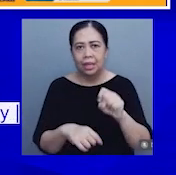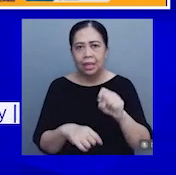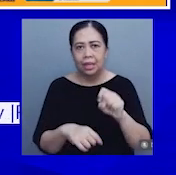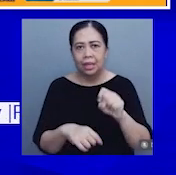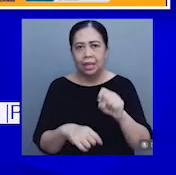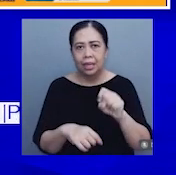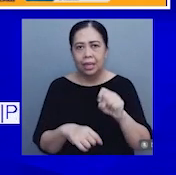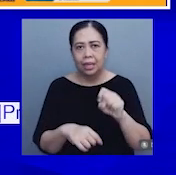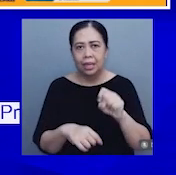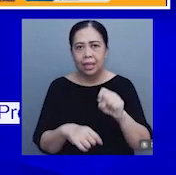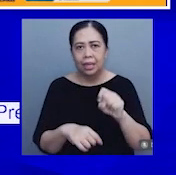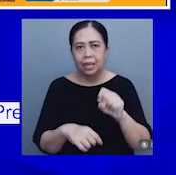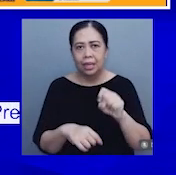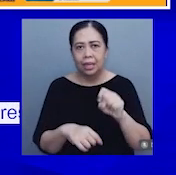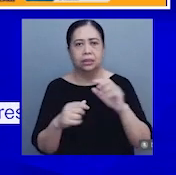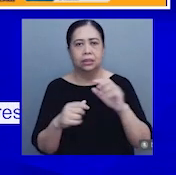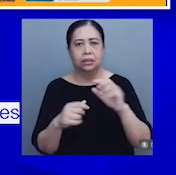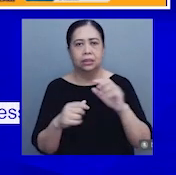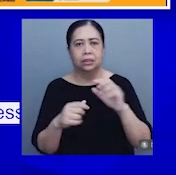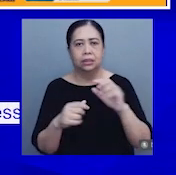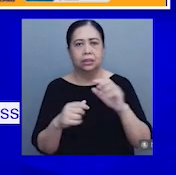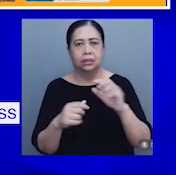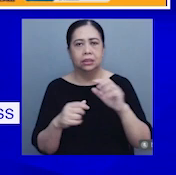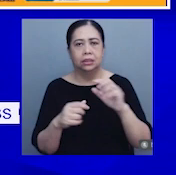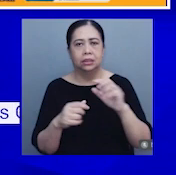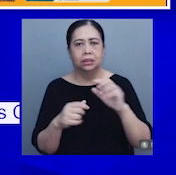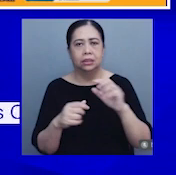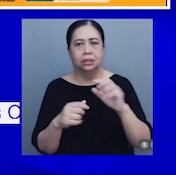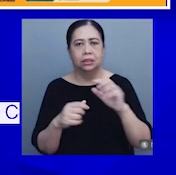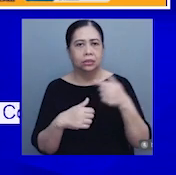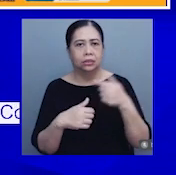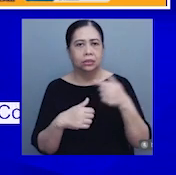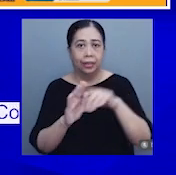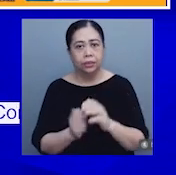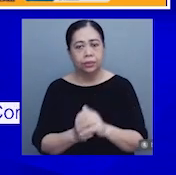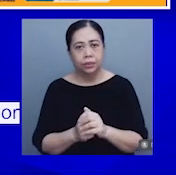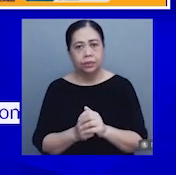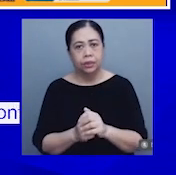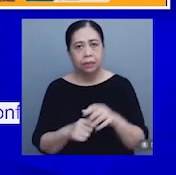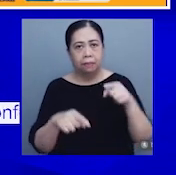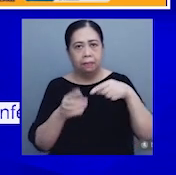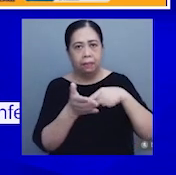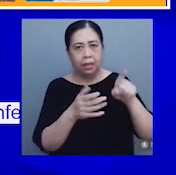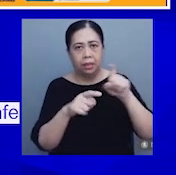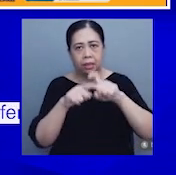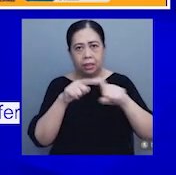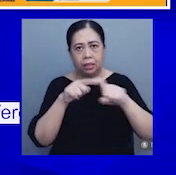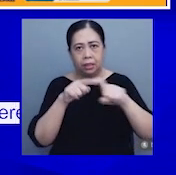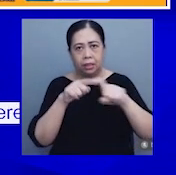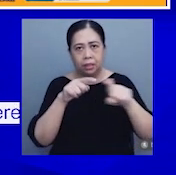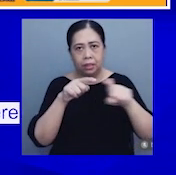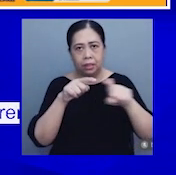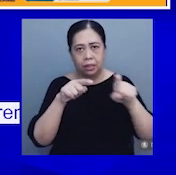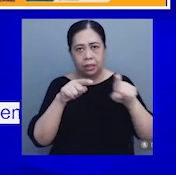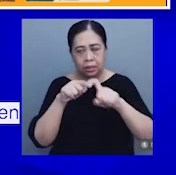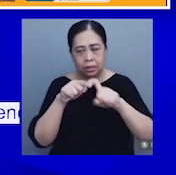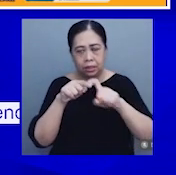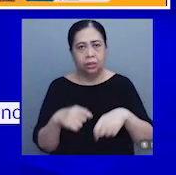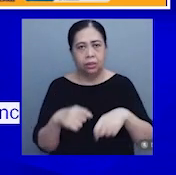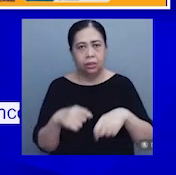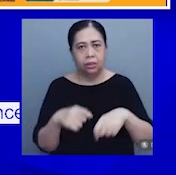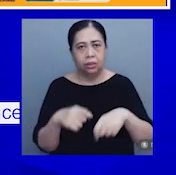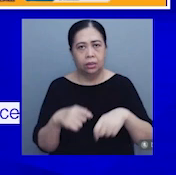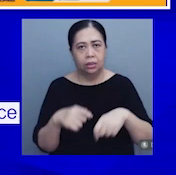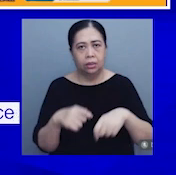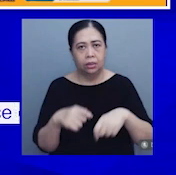Renta sa bahay na may 4.0% inflation, bayat sa supply ng tubig na may 12.3%